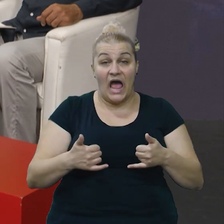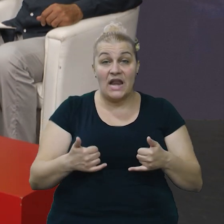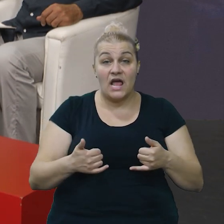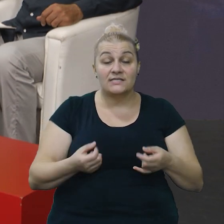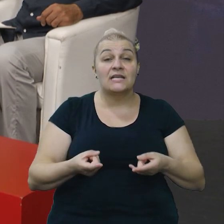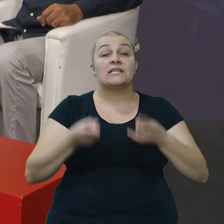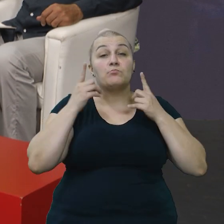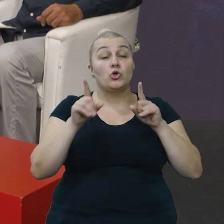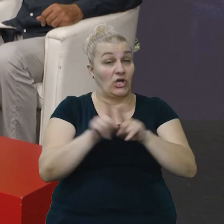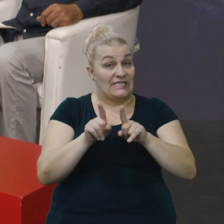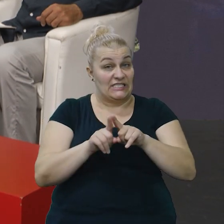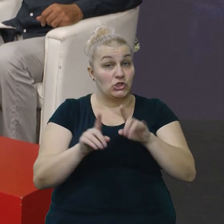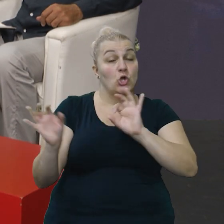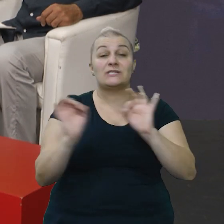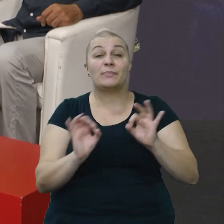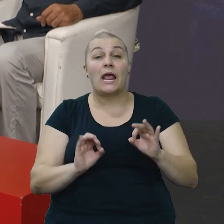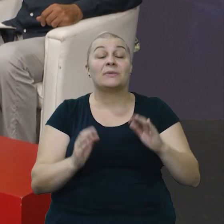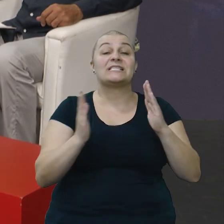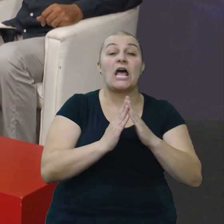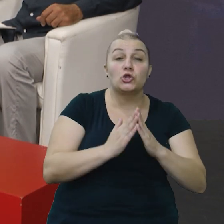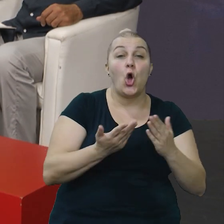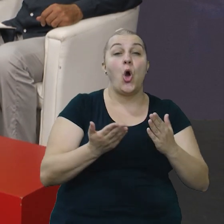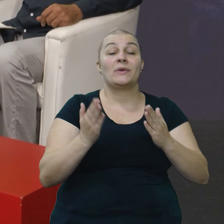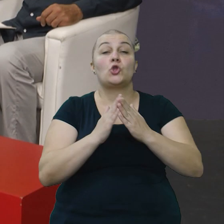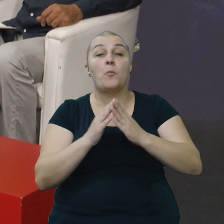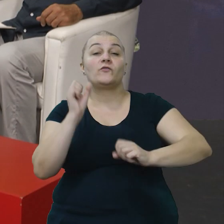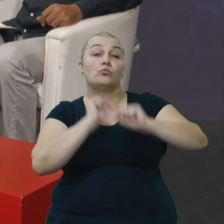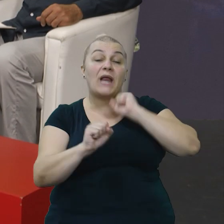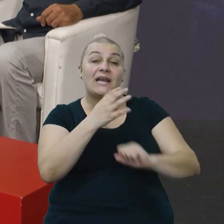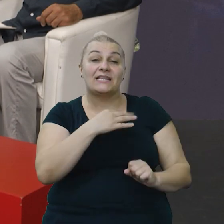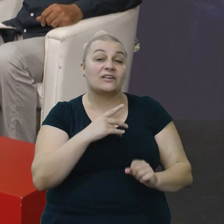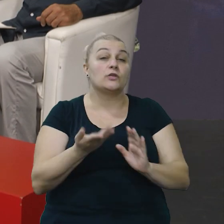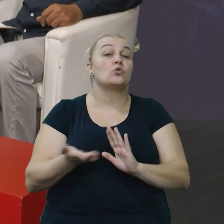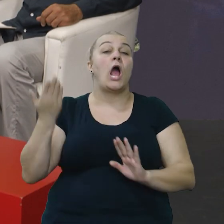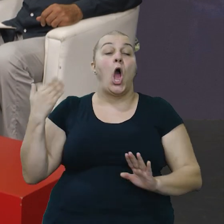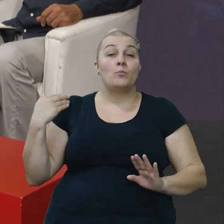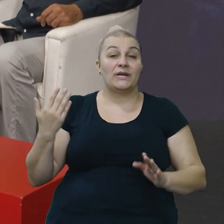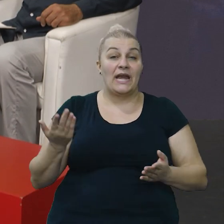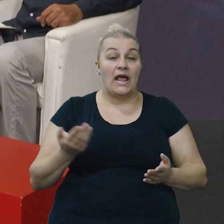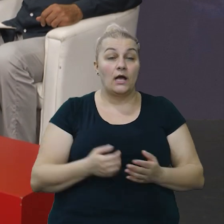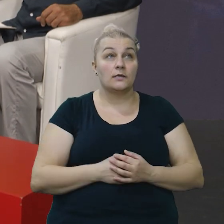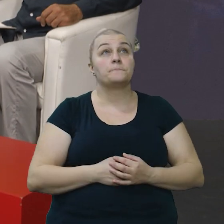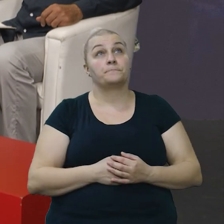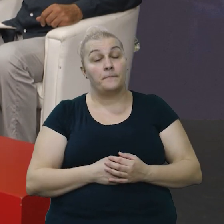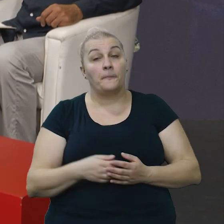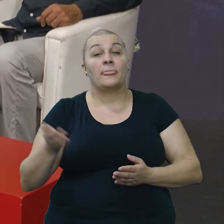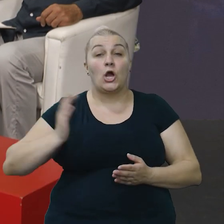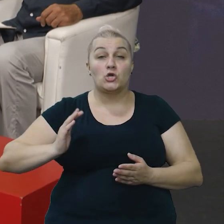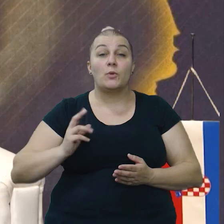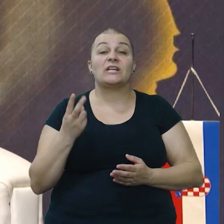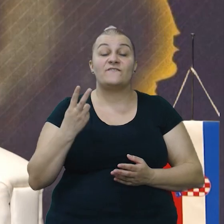isto tako spremni za dom, za domovinu, branite Hrvatsku kao nekada? Pa, gospodine Vrbatović,